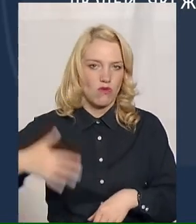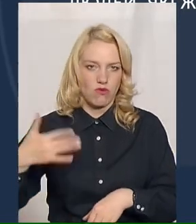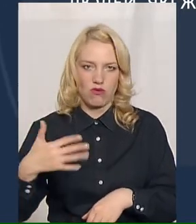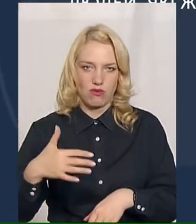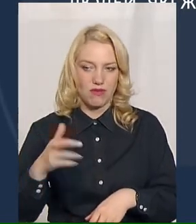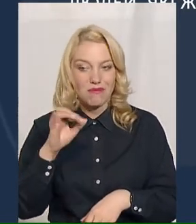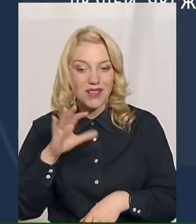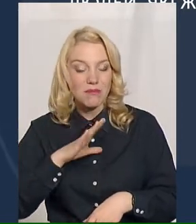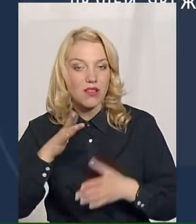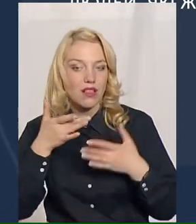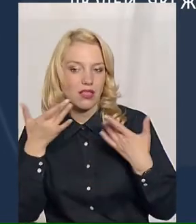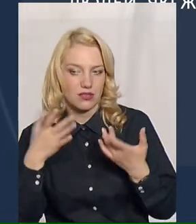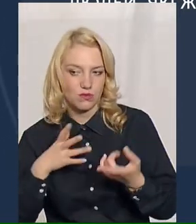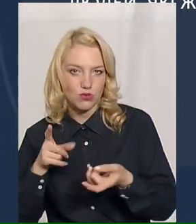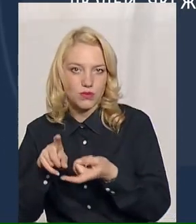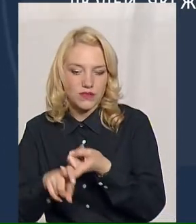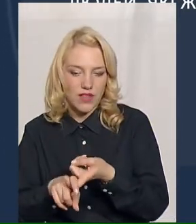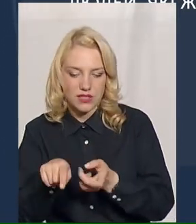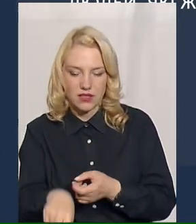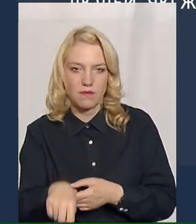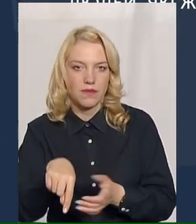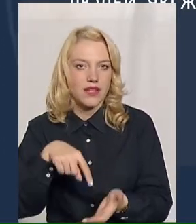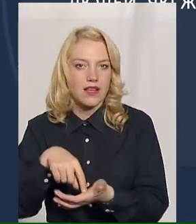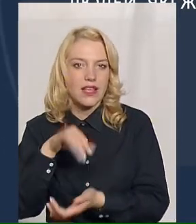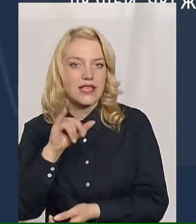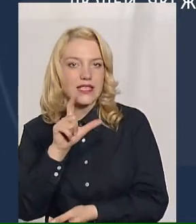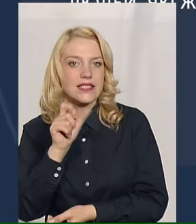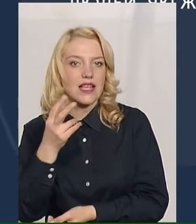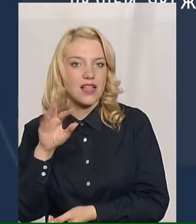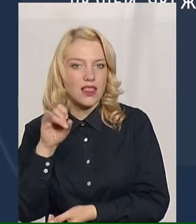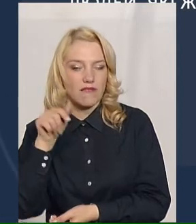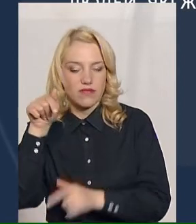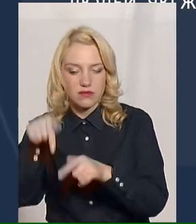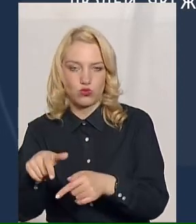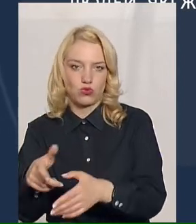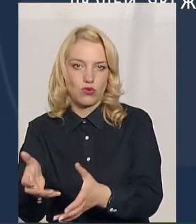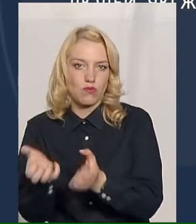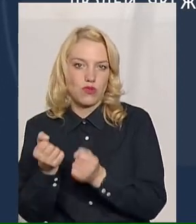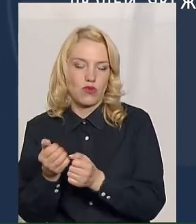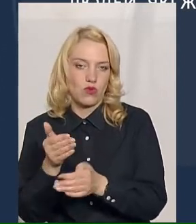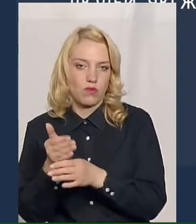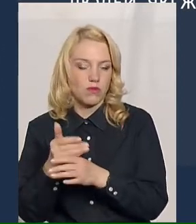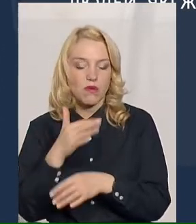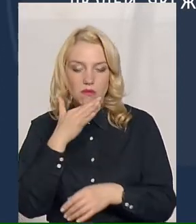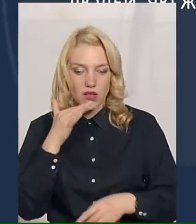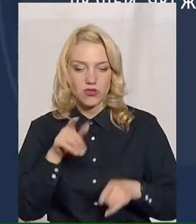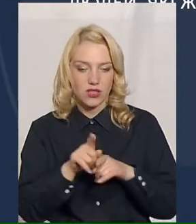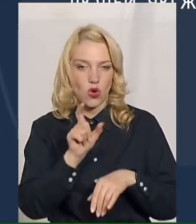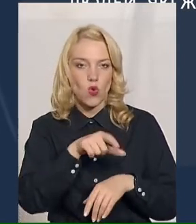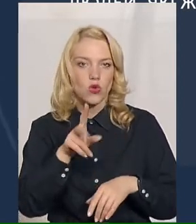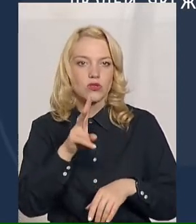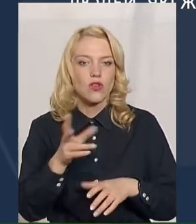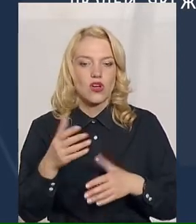легше було все-таки прив'язаною бути до Із'яслава і отримувати допомогу там. І це дуже багато наших клієнтів, які живуть в